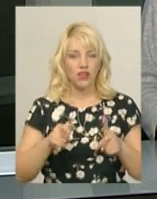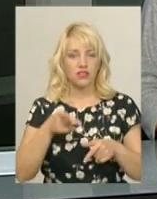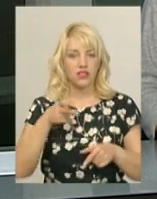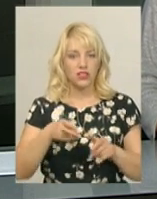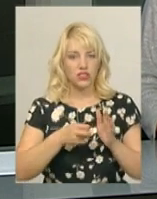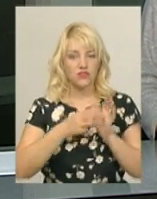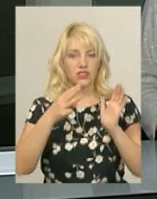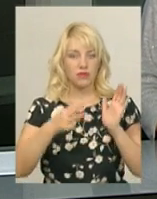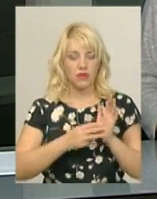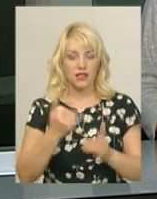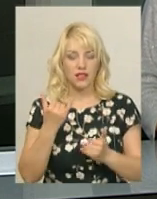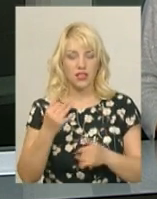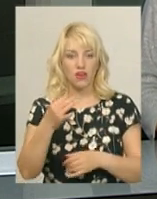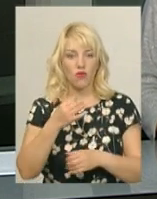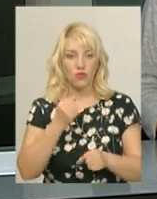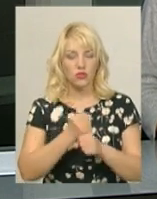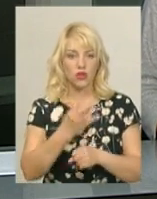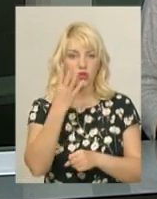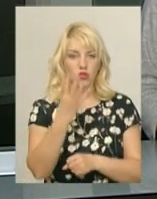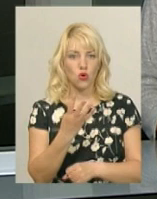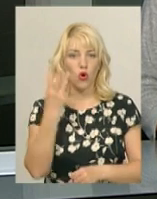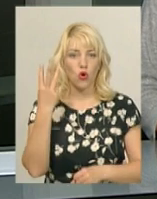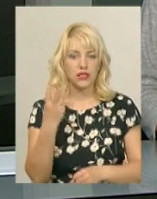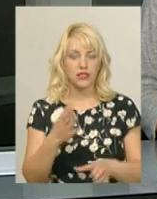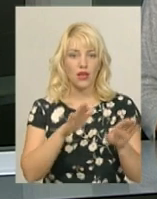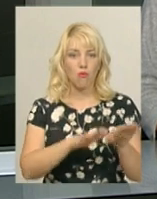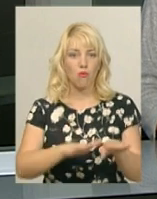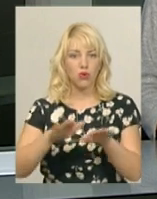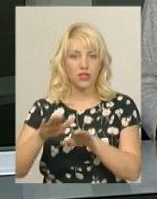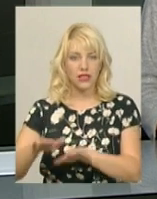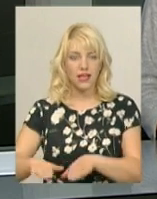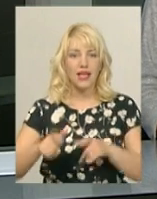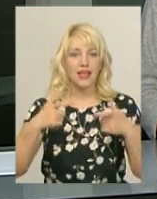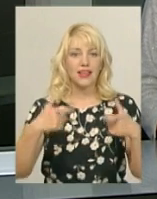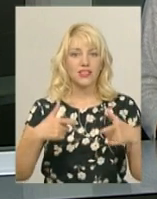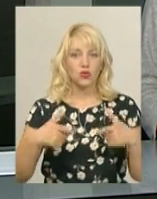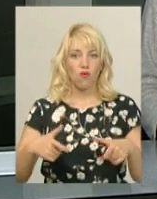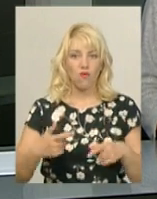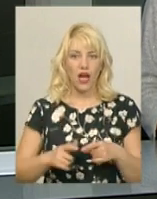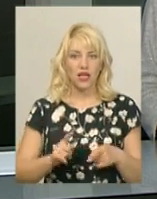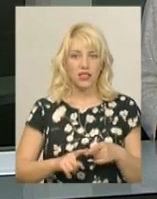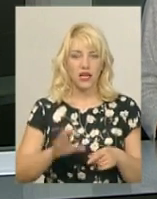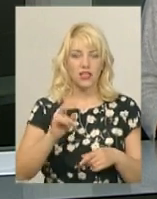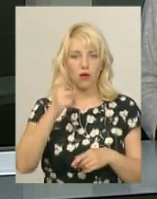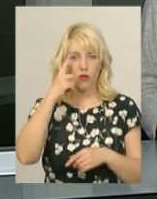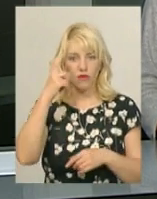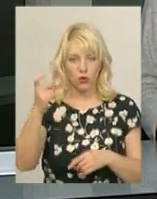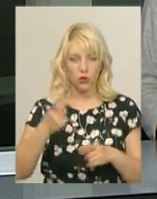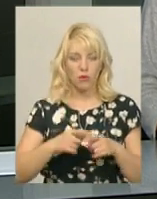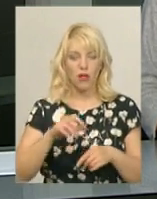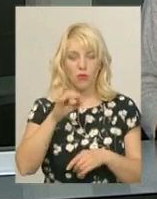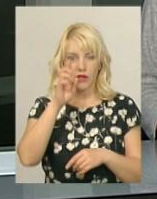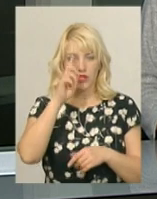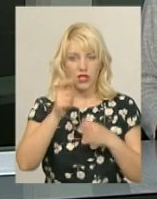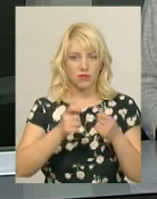області працювали 43 пункти тестування. Як повідомила заступник директора департаменту освіти облдержадміністрації Антоніна